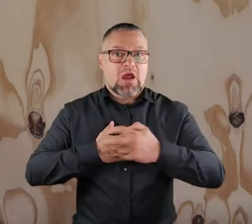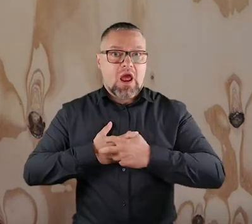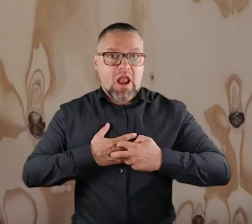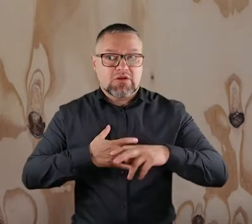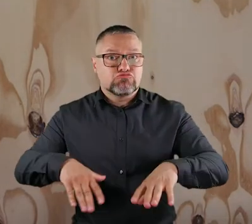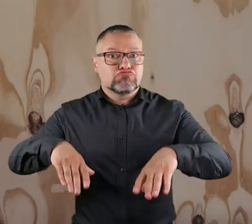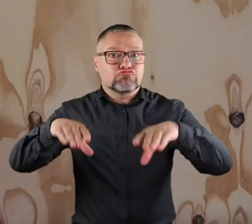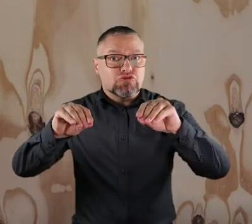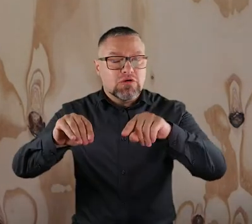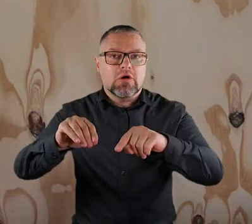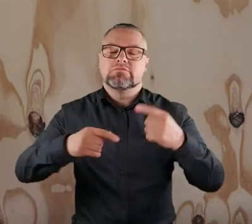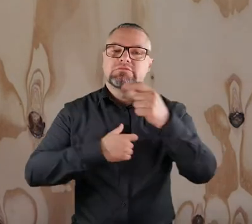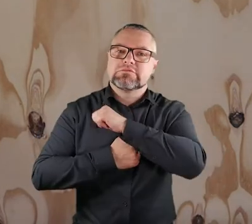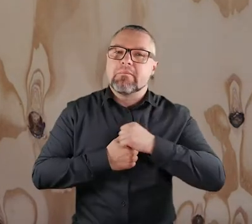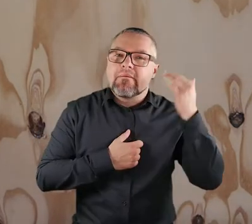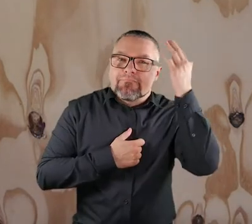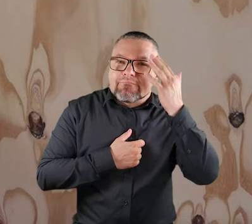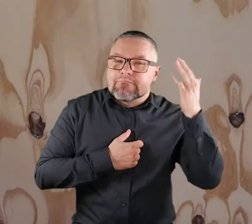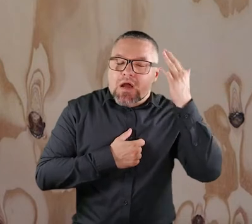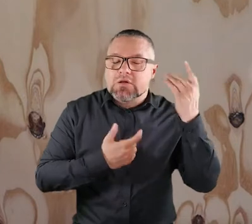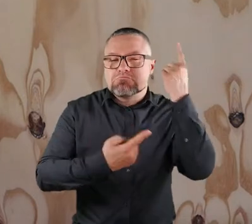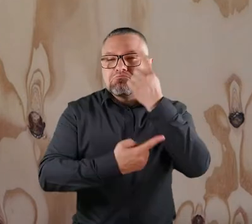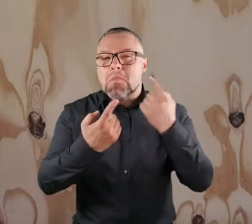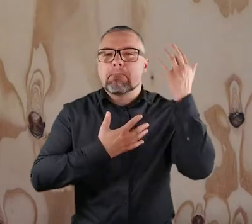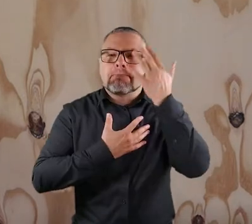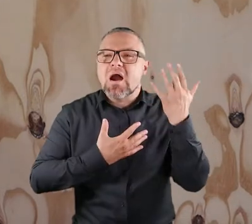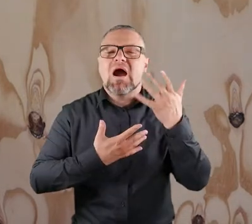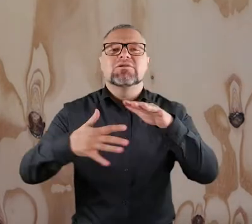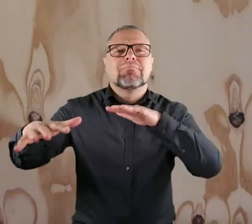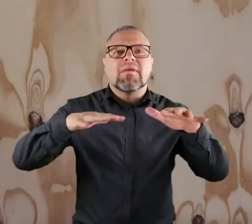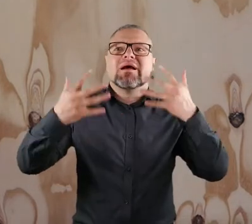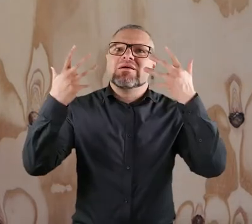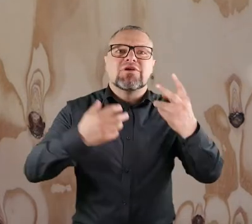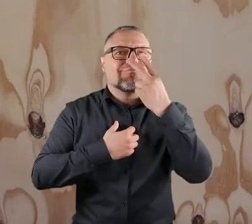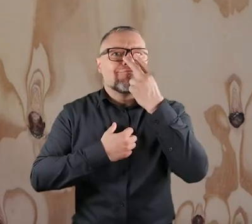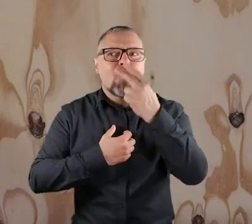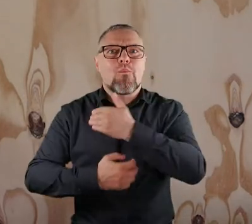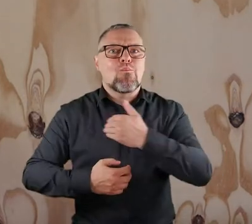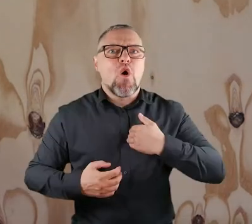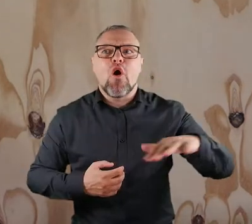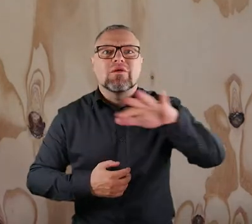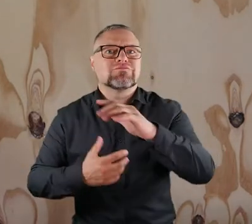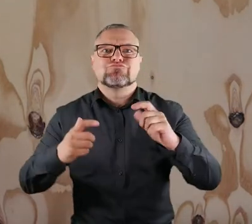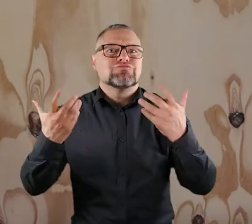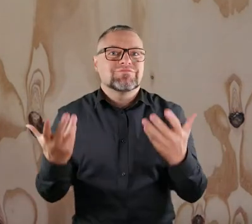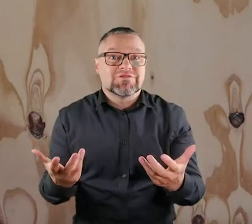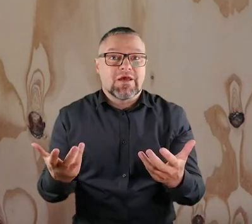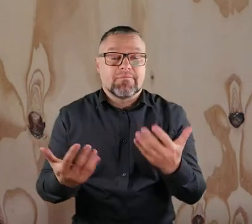leczenia zaczyna sobie wyobrażać i marzy o jakichś miejscach, które chciałoby zobaczyć w Polsce.